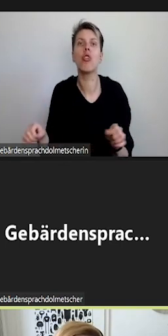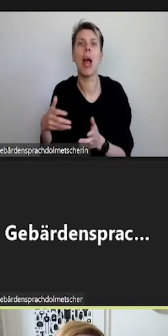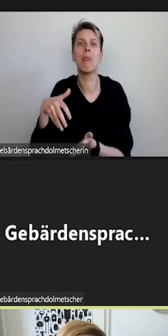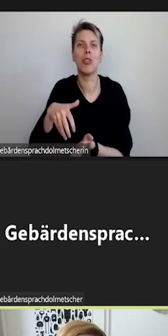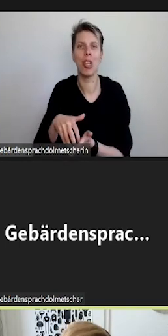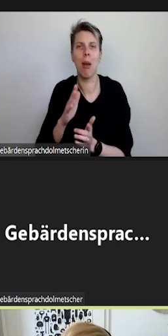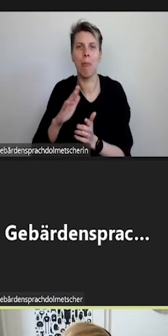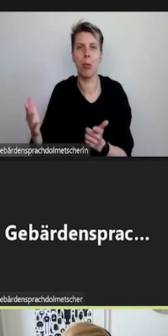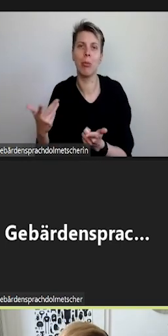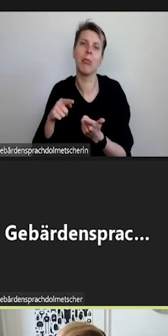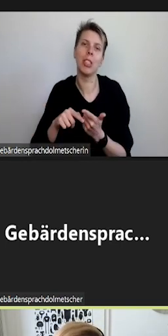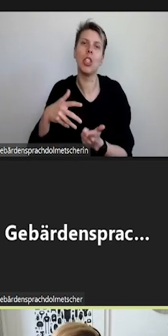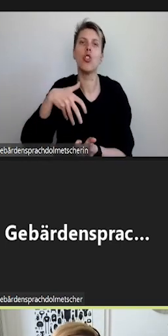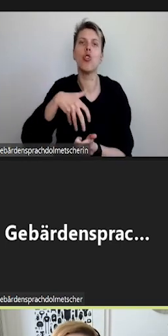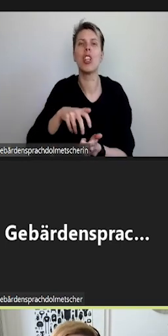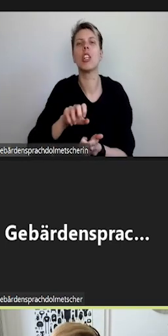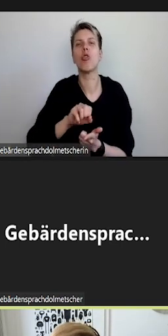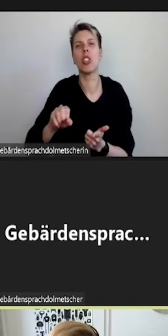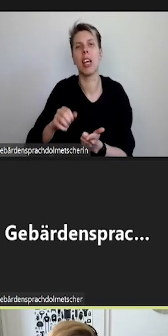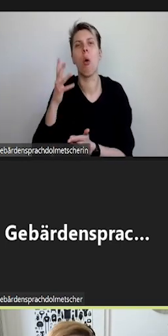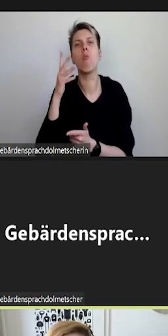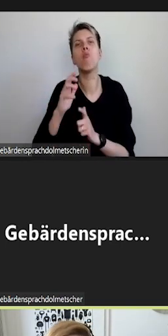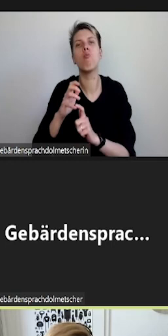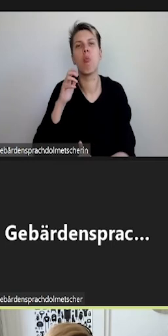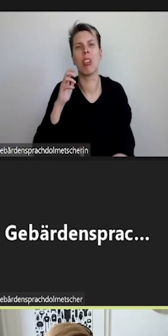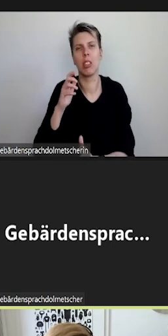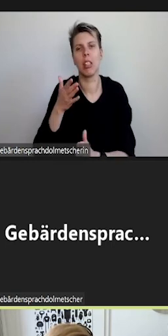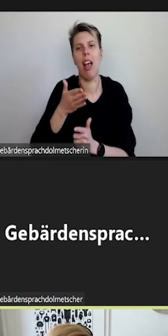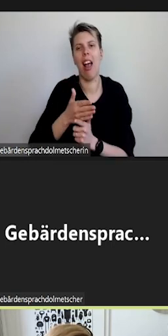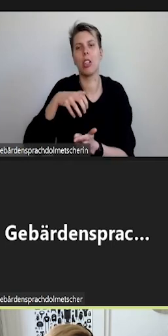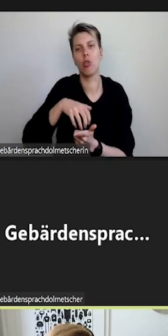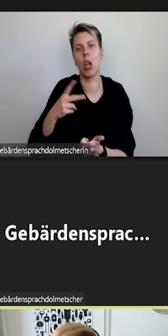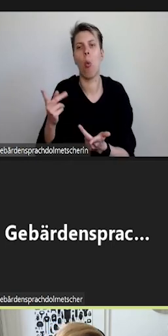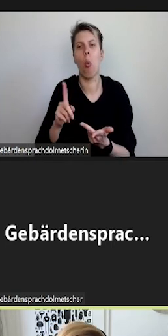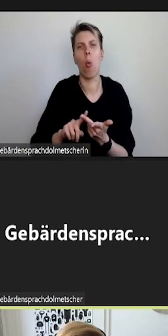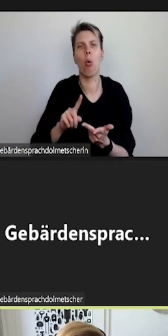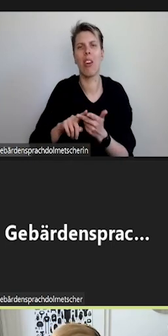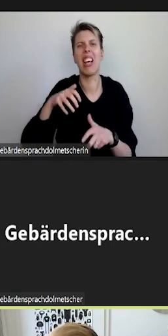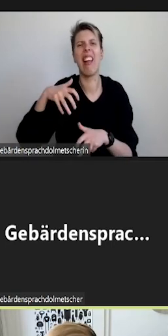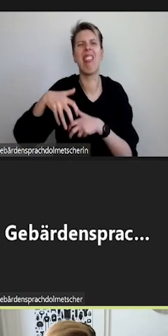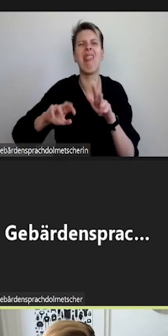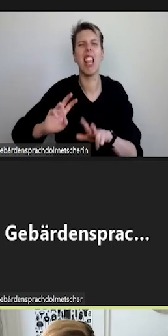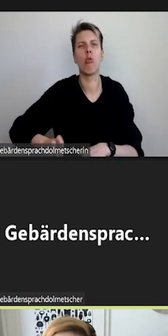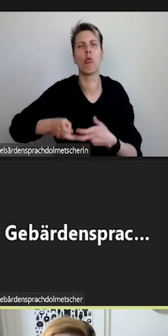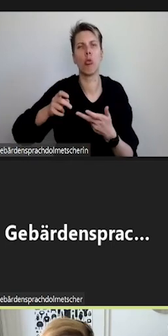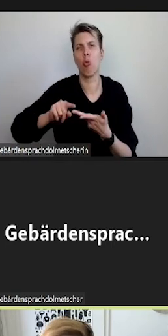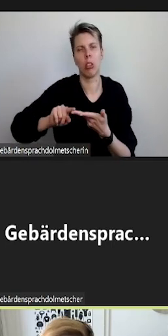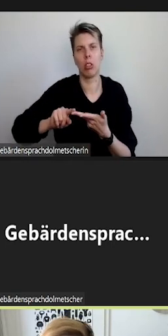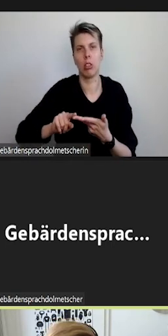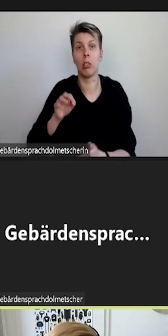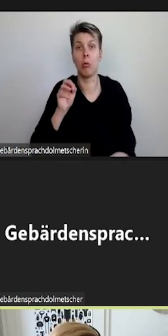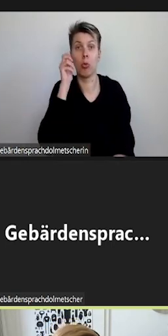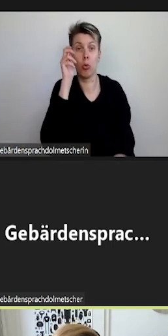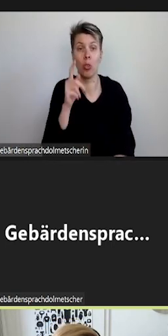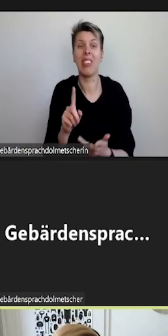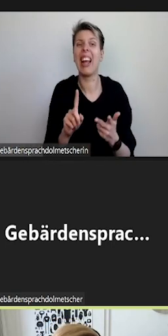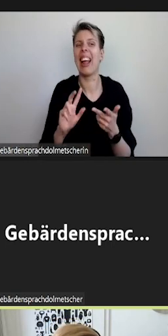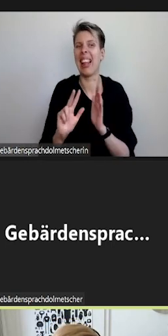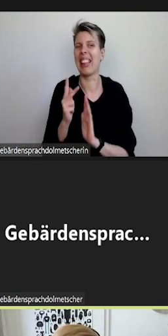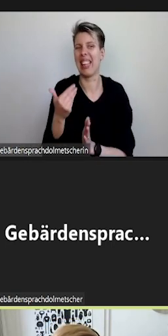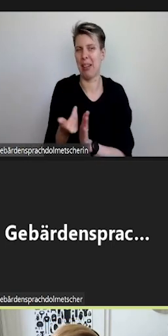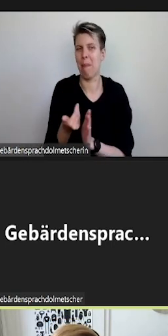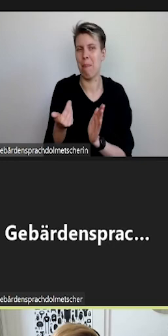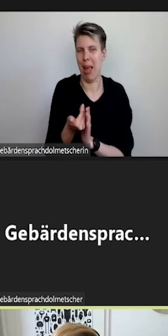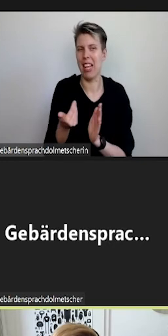Bushaltestelle Stadtstieg oder das Stallgebäude der Tierzucht. Werden Druckerstandorte gesucht, das ist das dritte Beispiel, das hier